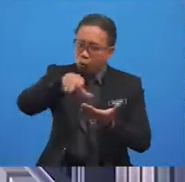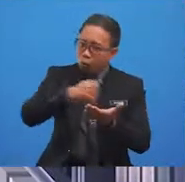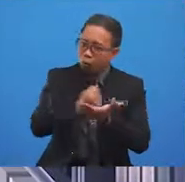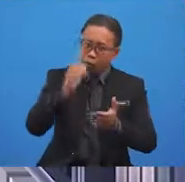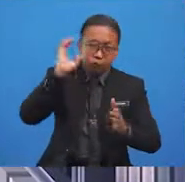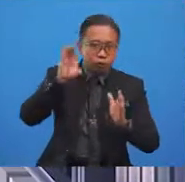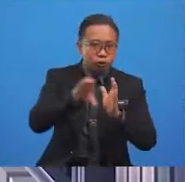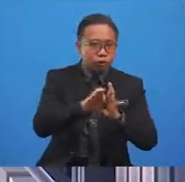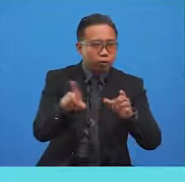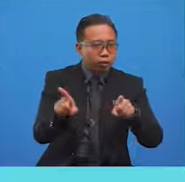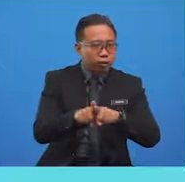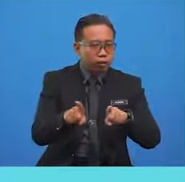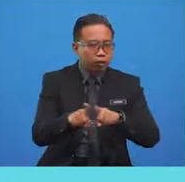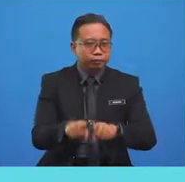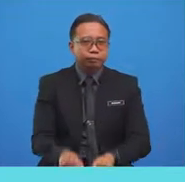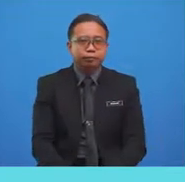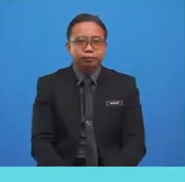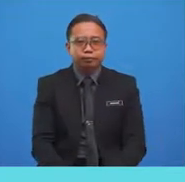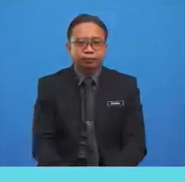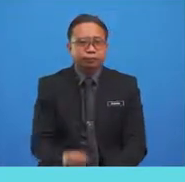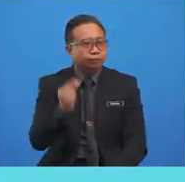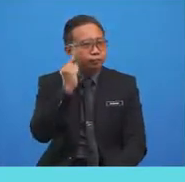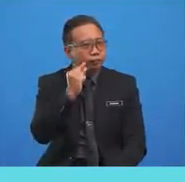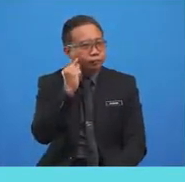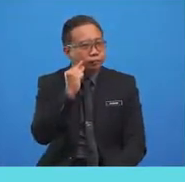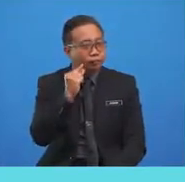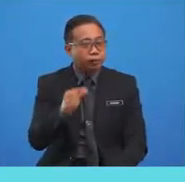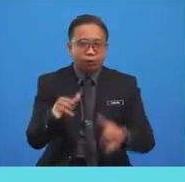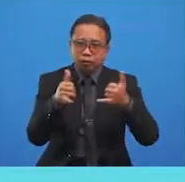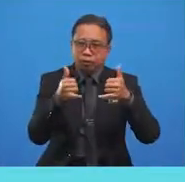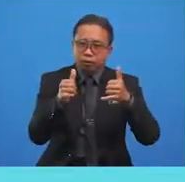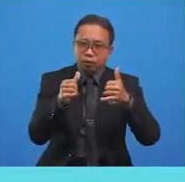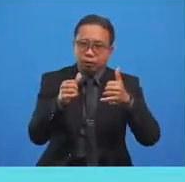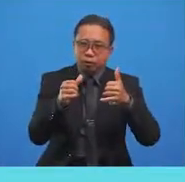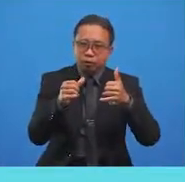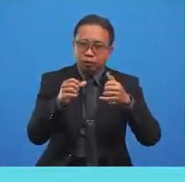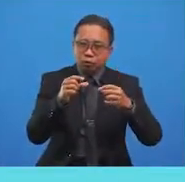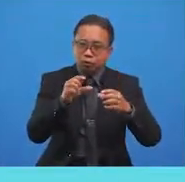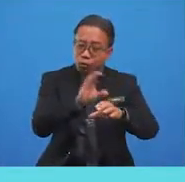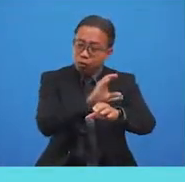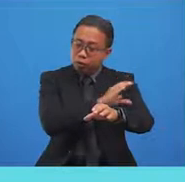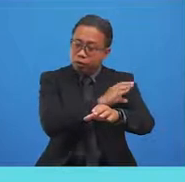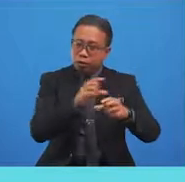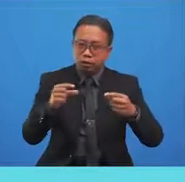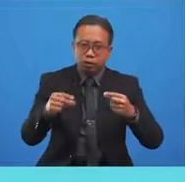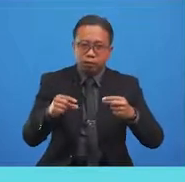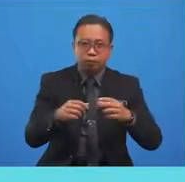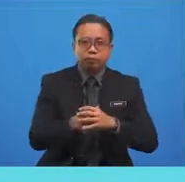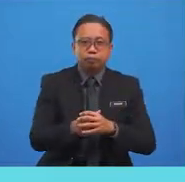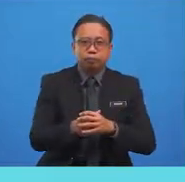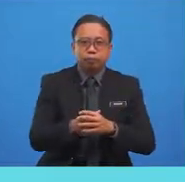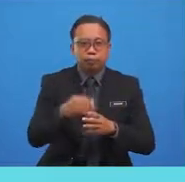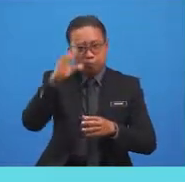pictures together now. The girl is playing computer games. The boy